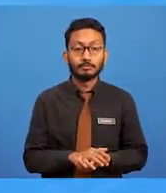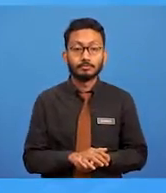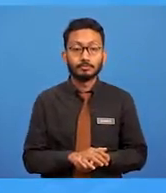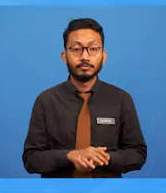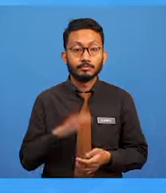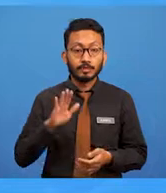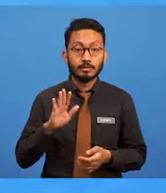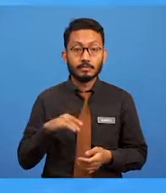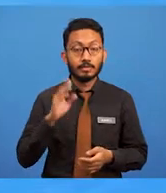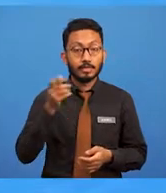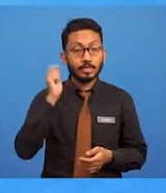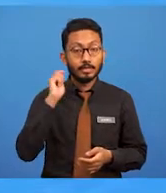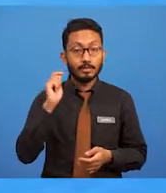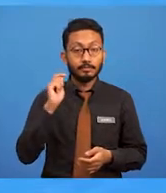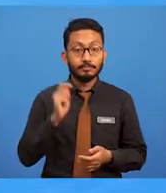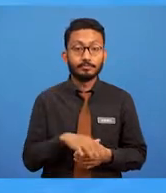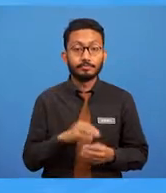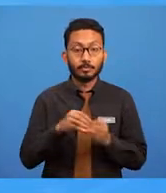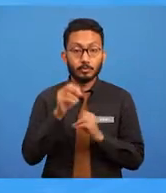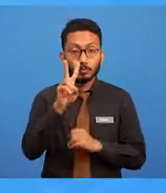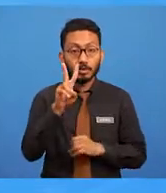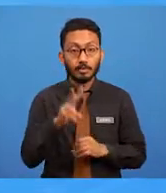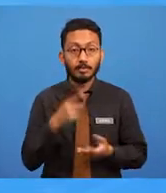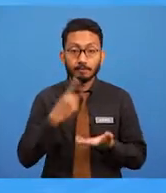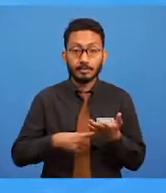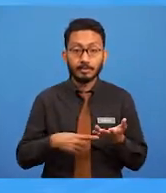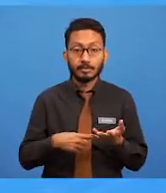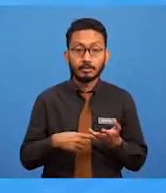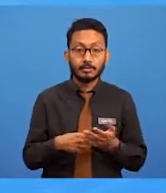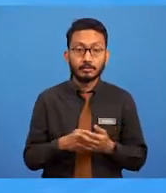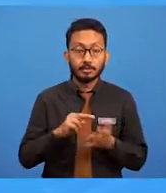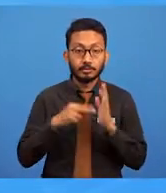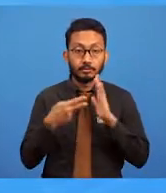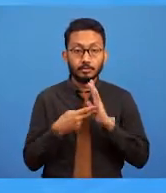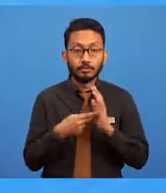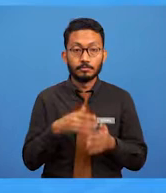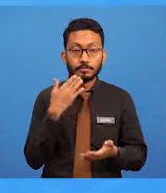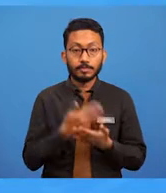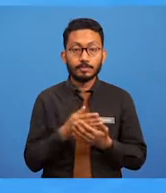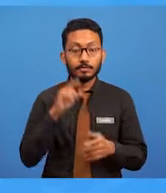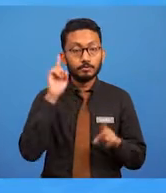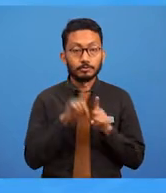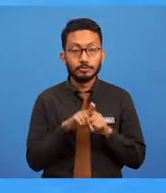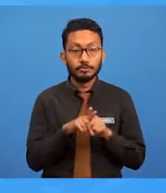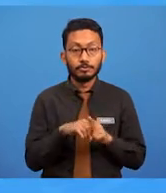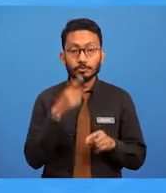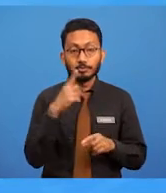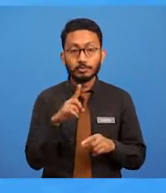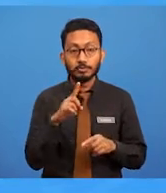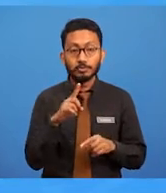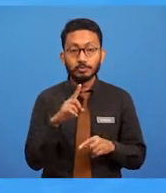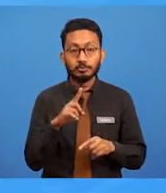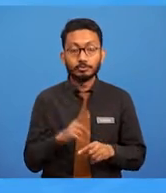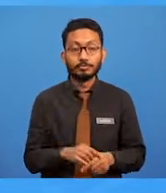kedua apakah konsep warna yang sesuai untuk perkara